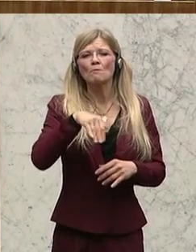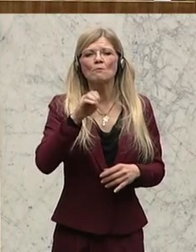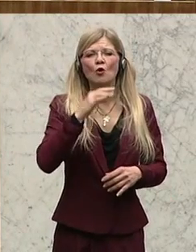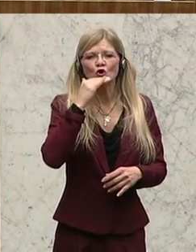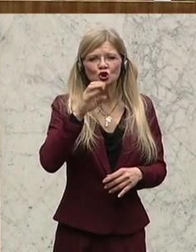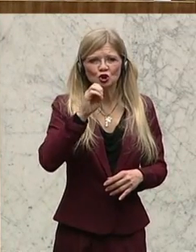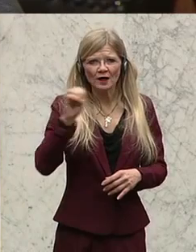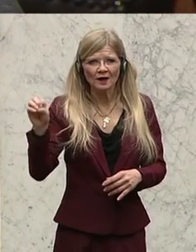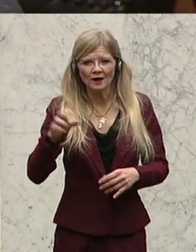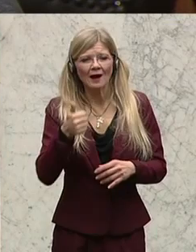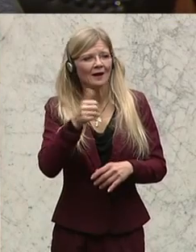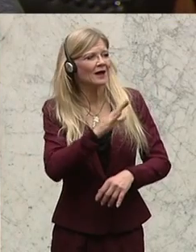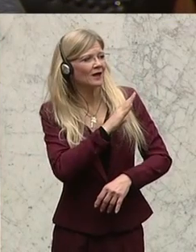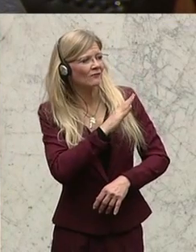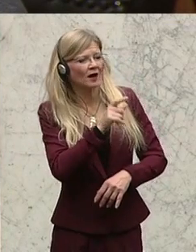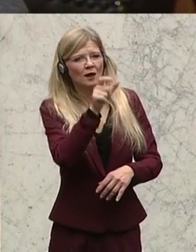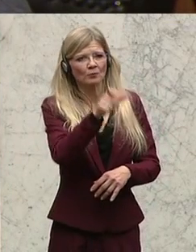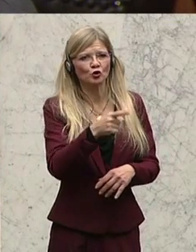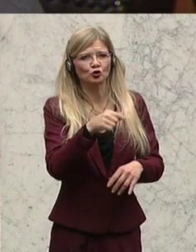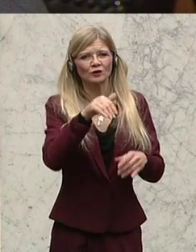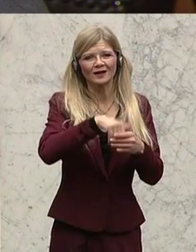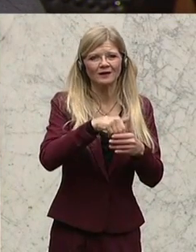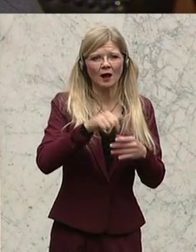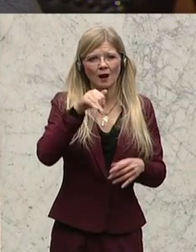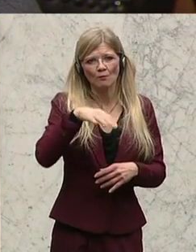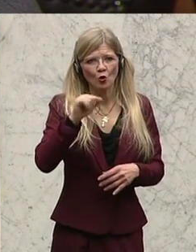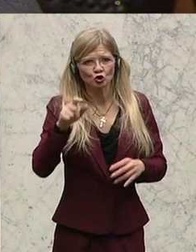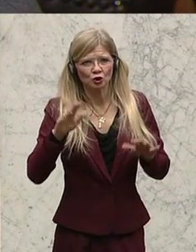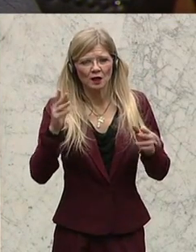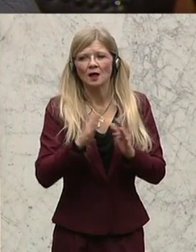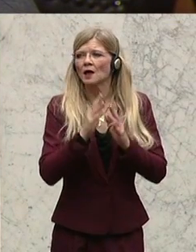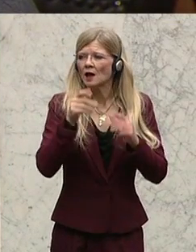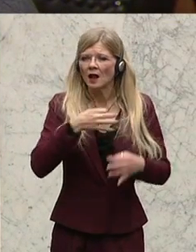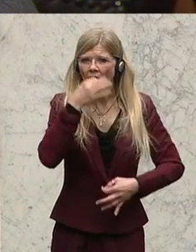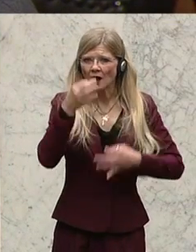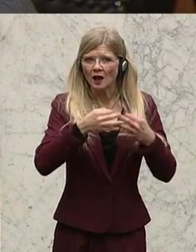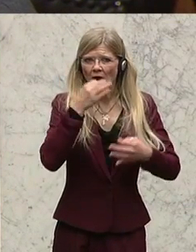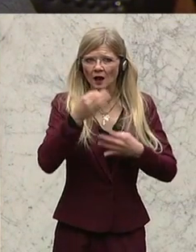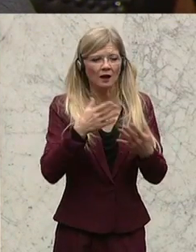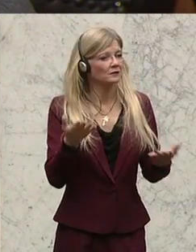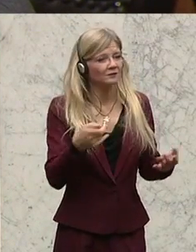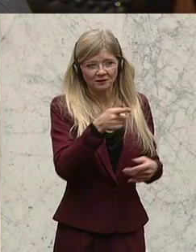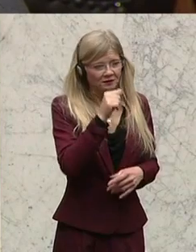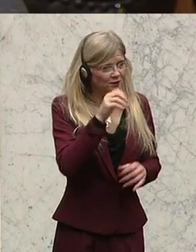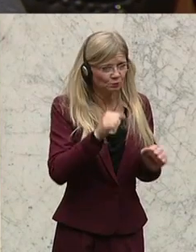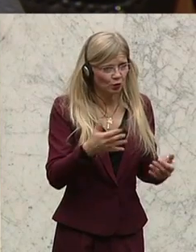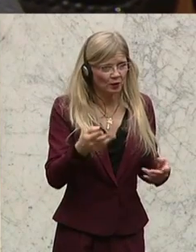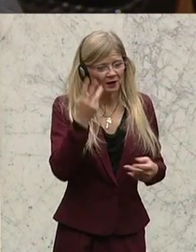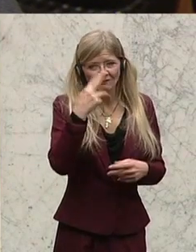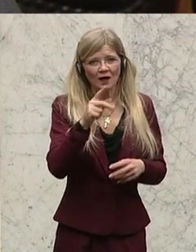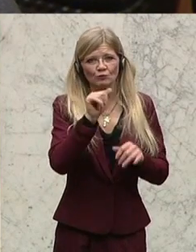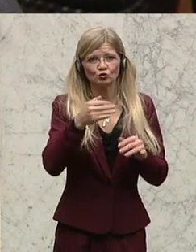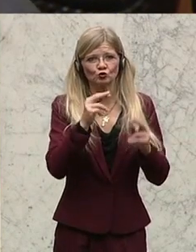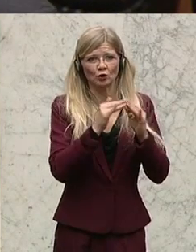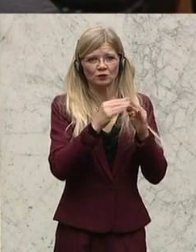Moschee predigt, zu dieser Chance kommt er dann gar nicht, weil er zu Hause sitzt und überwacht wird. Das ist der Punkt. Und ich glaube, das ist sinnvoll und